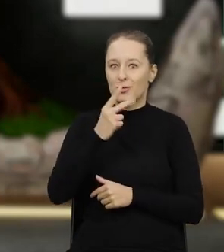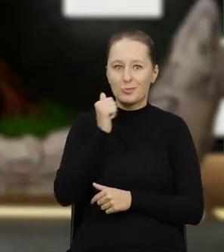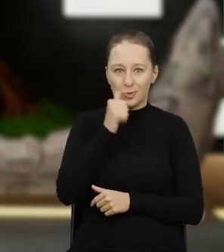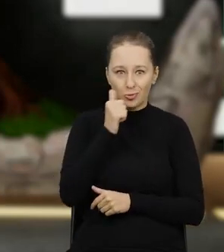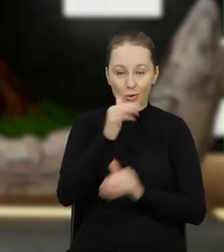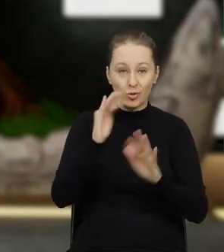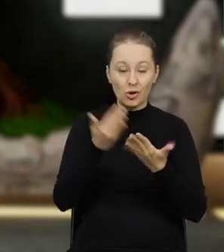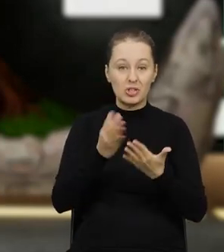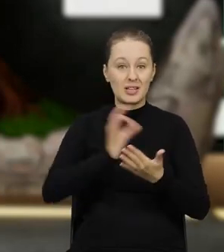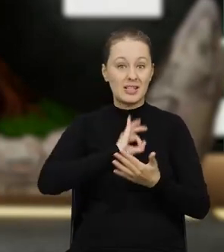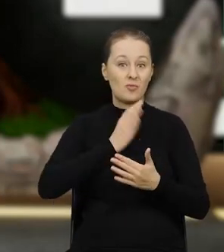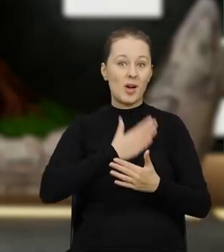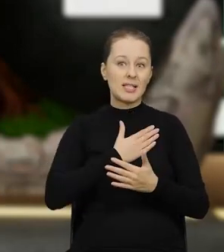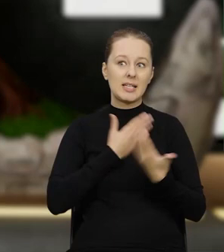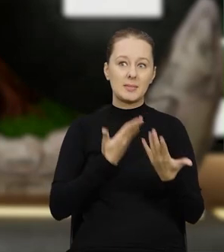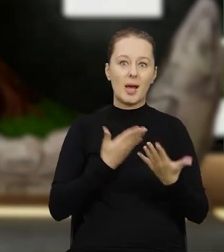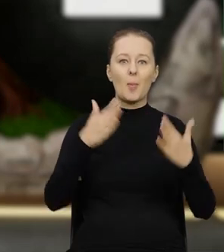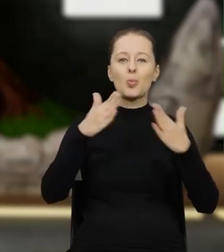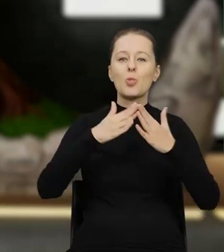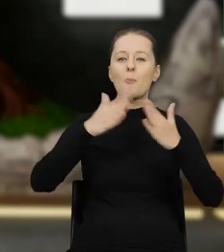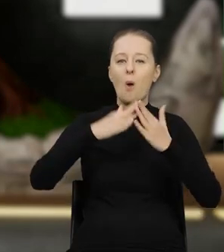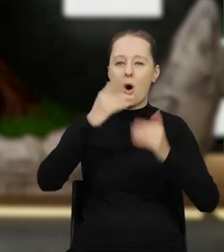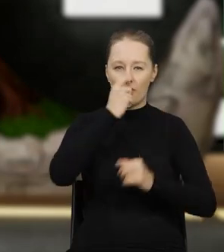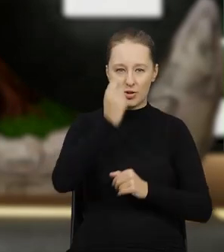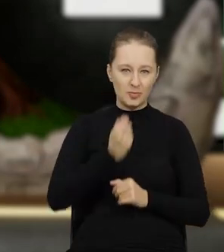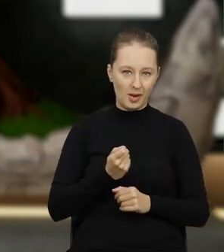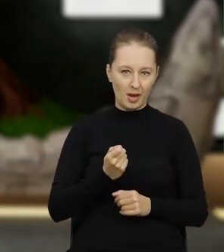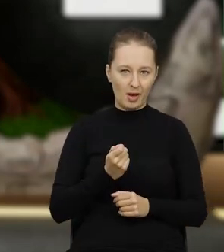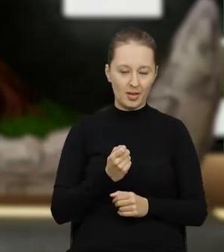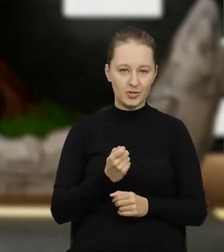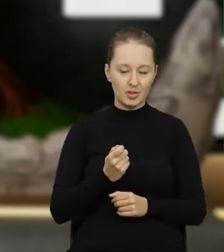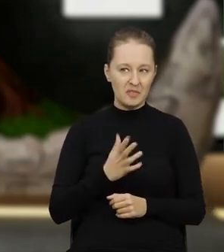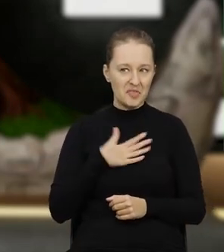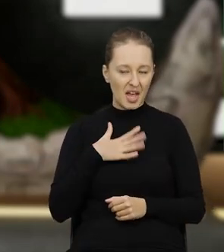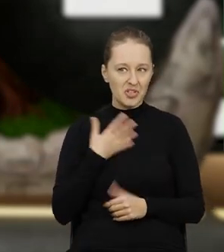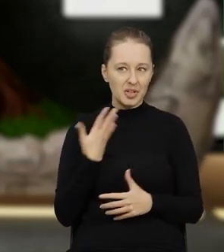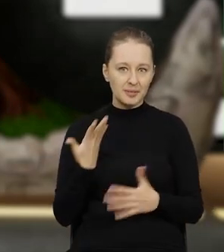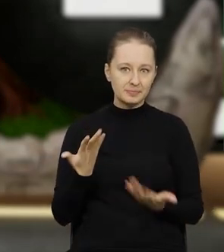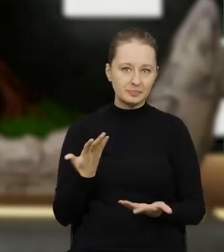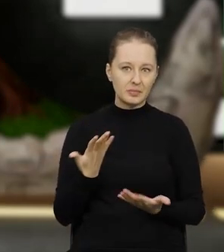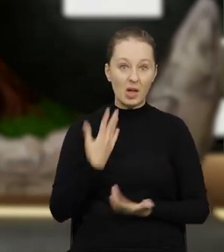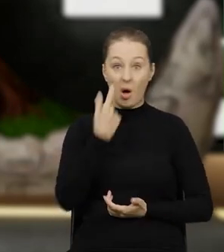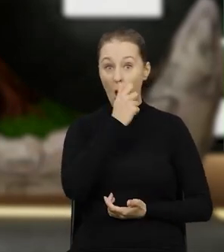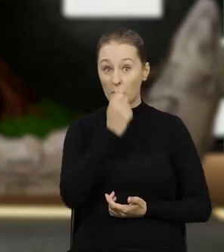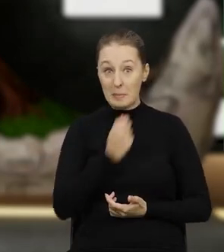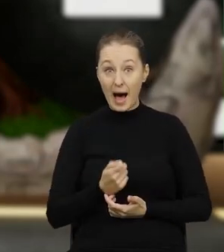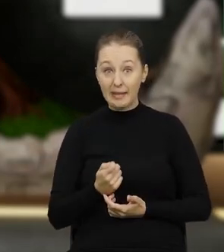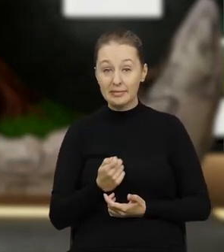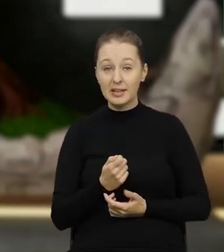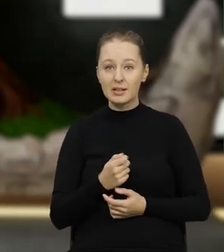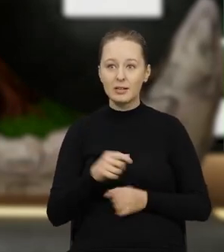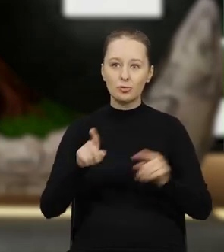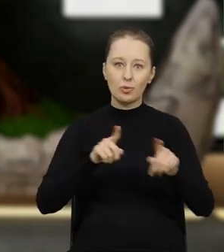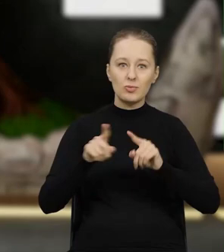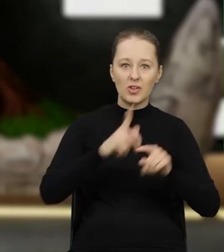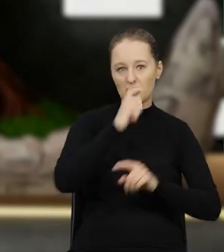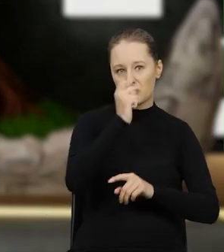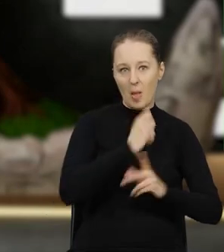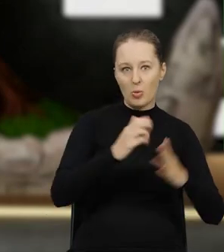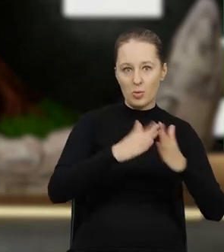widzą na co dzień, czyli ze swoimi takimi domowymi śmieciami. Wydaje im się, że odpady to znaczy